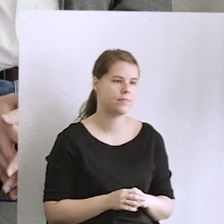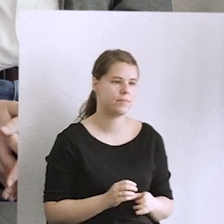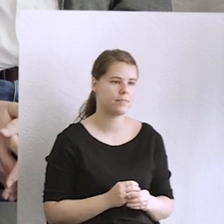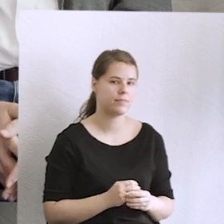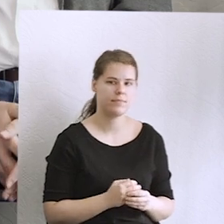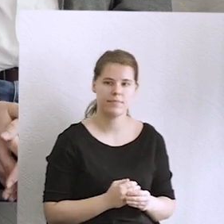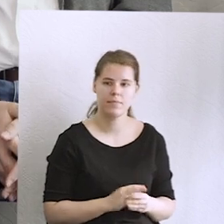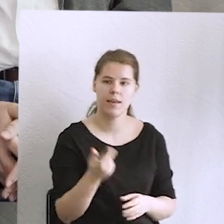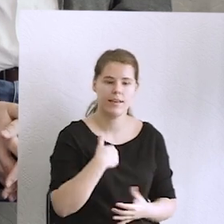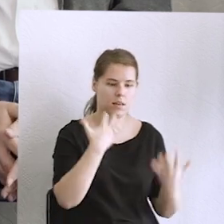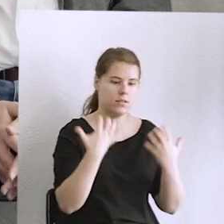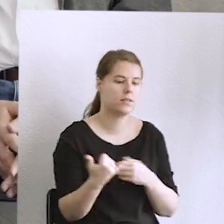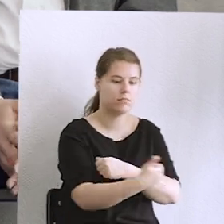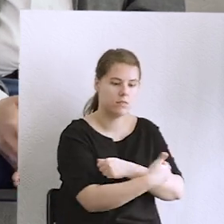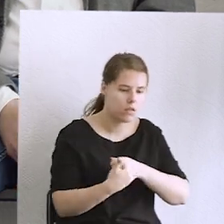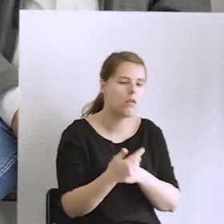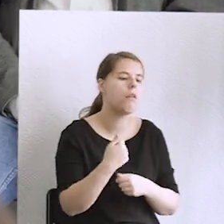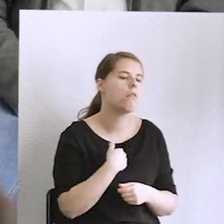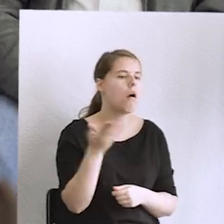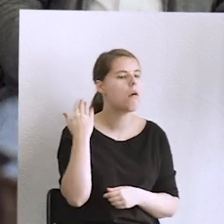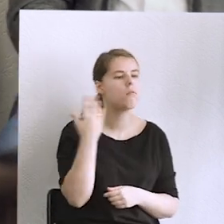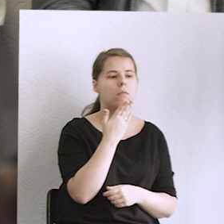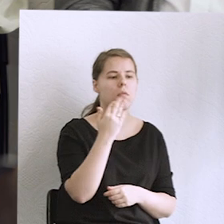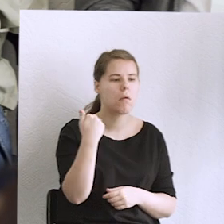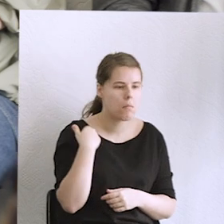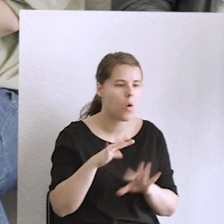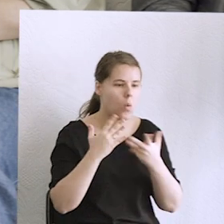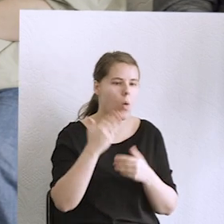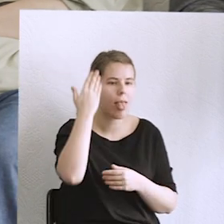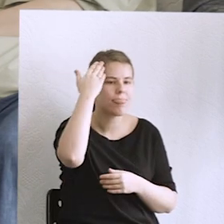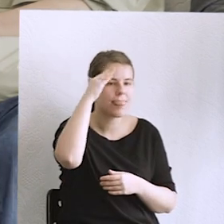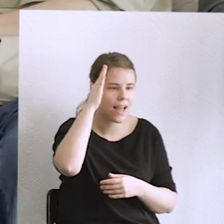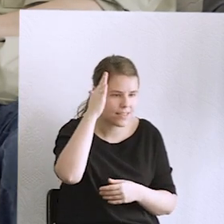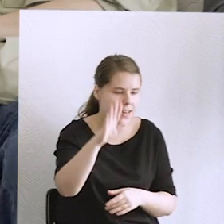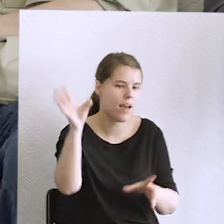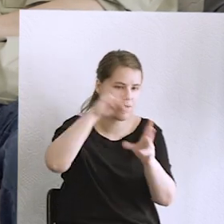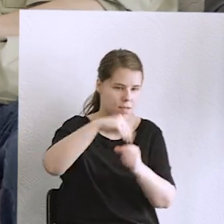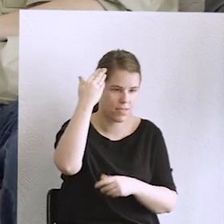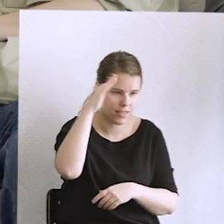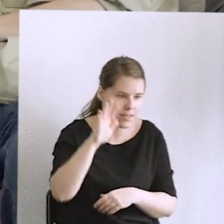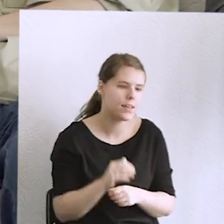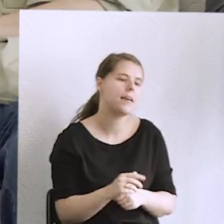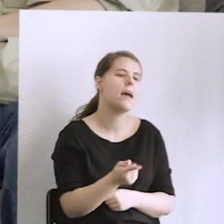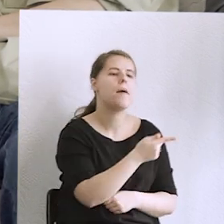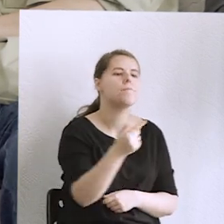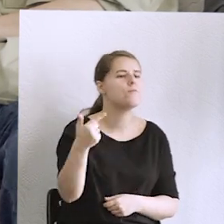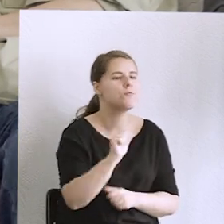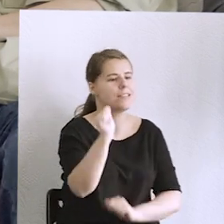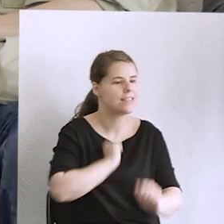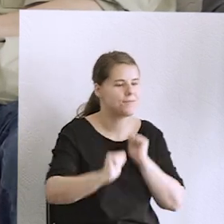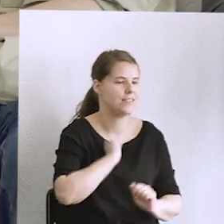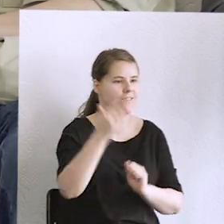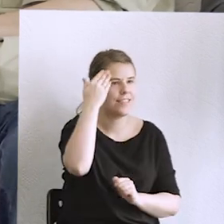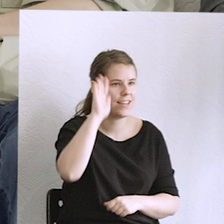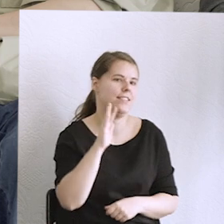Ja bym chyba podkreśliła jeszcze raz to, co mówiłam wcześniej, czyli nadzieja w nadziei i ćwiczmy w sobie tę nadzieję. To, co zrobiliśmy dzisiaj może być